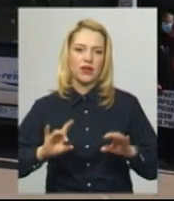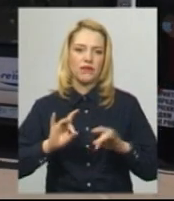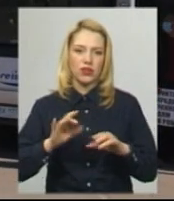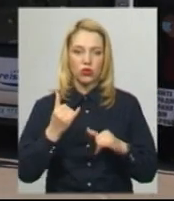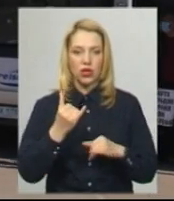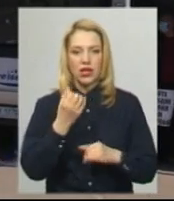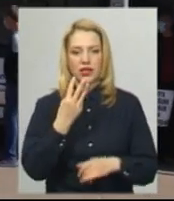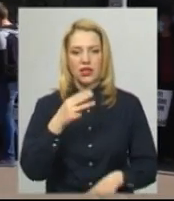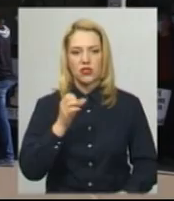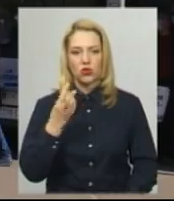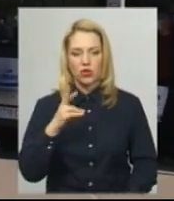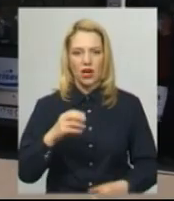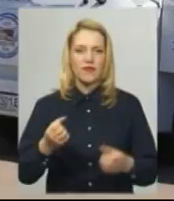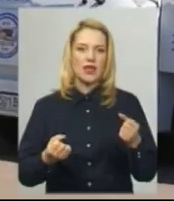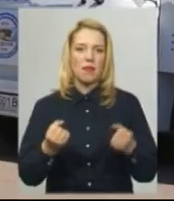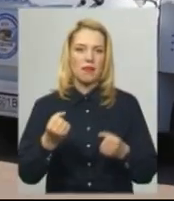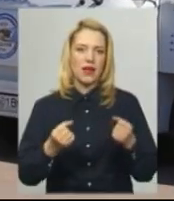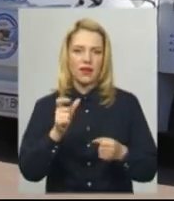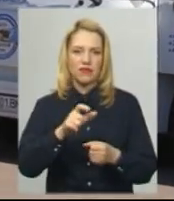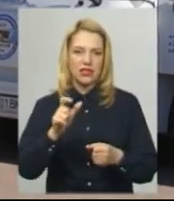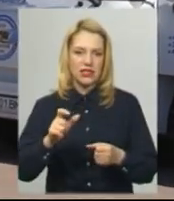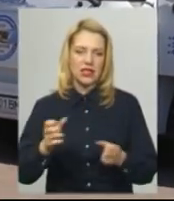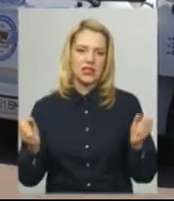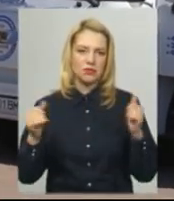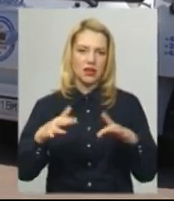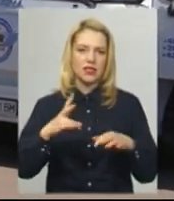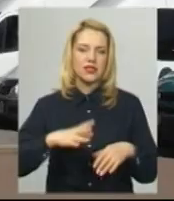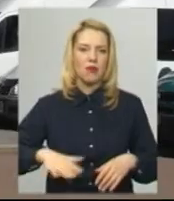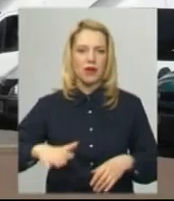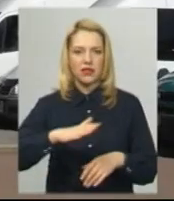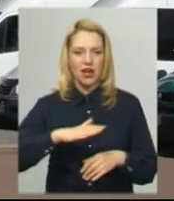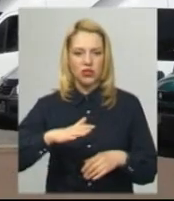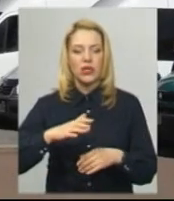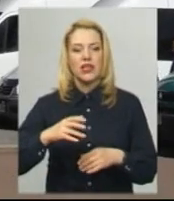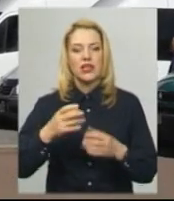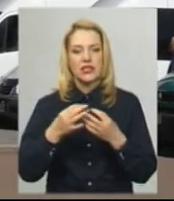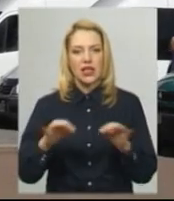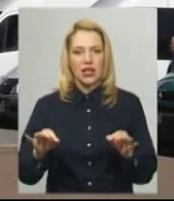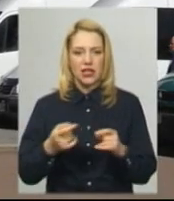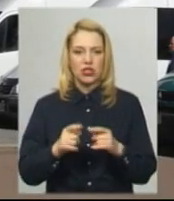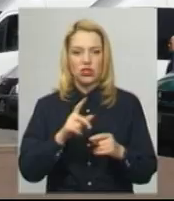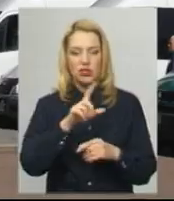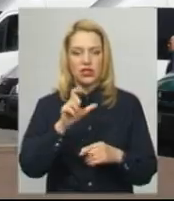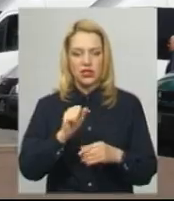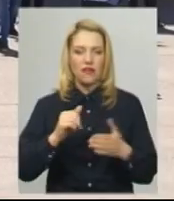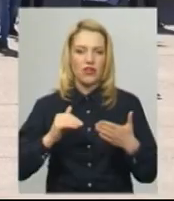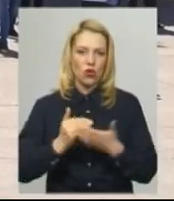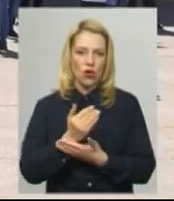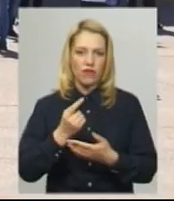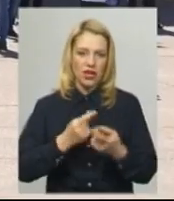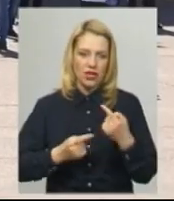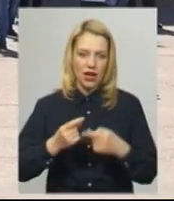травня сотня перевізників з області збиралися на Майдані Незалежності у Хмельницькому на акцію за відновлення перевезень.